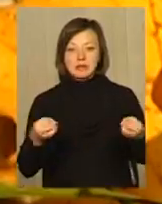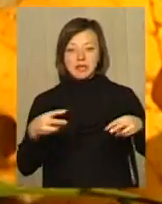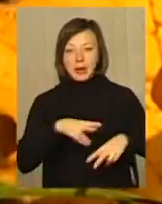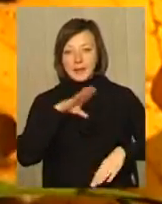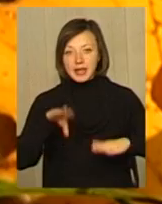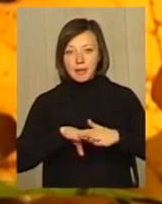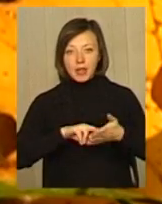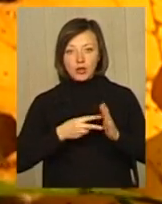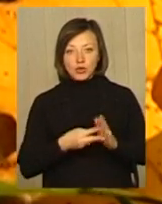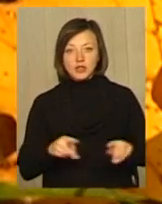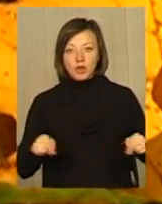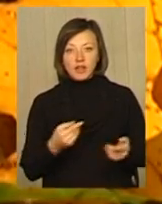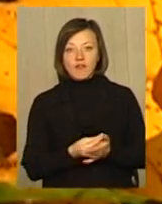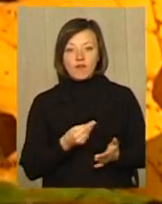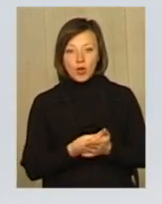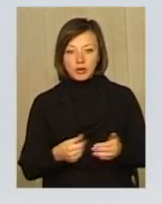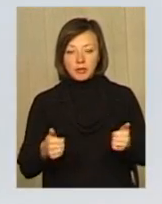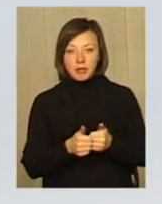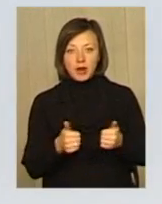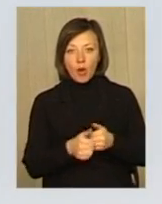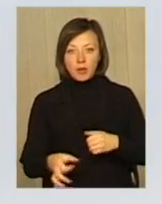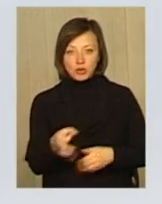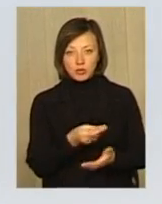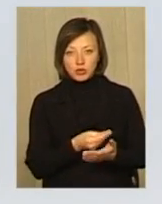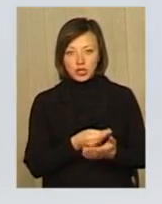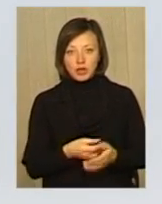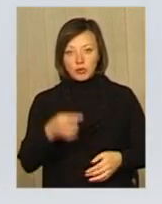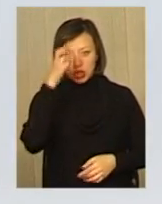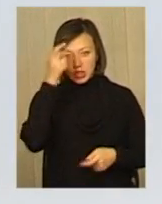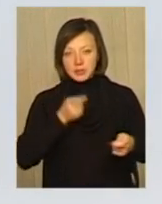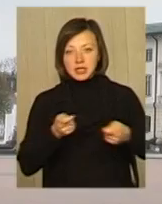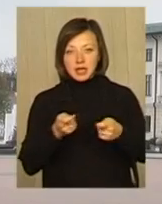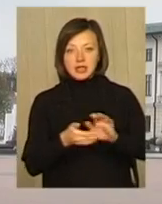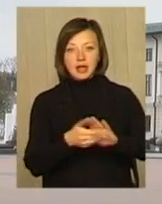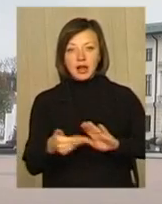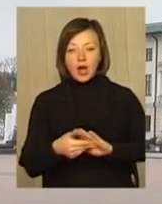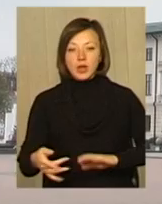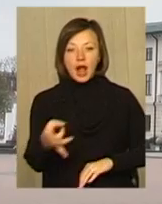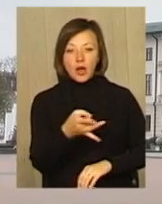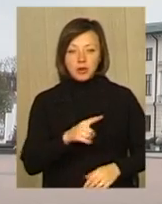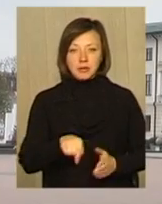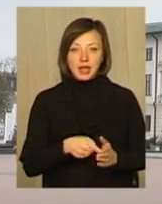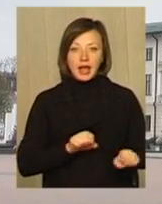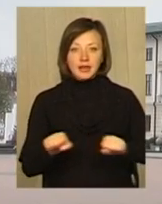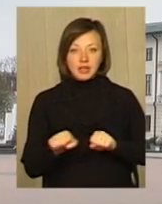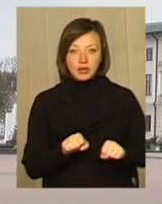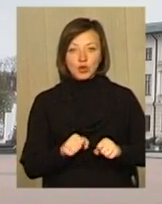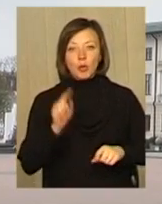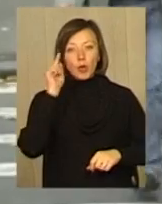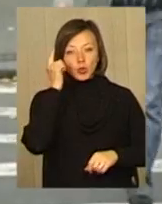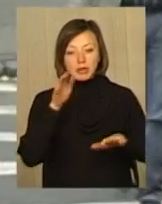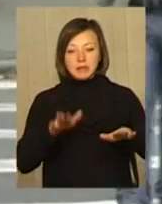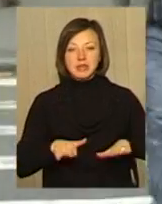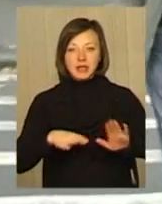неї планують створити фонд, ймовірно, при обласному бюджеті. В облдержадміністрації тим часом закликають районних та міських керівників добре продумати